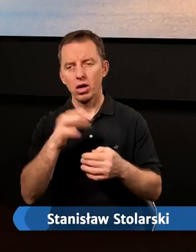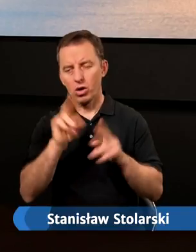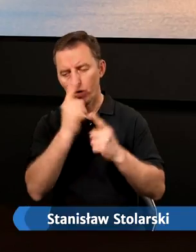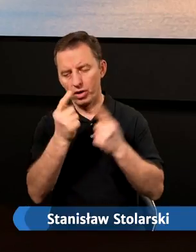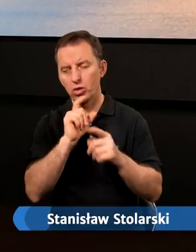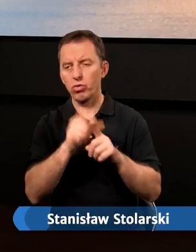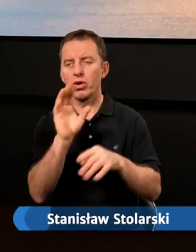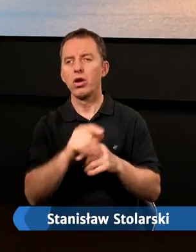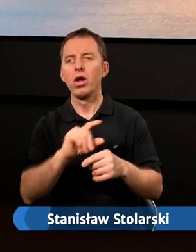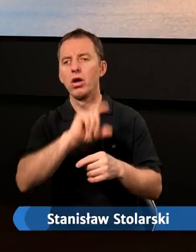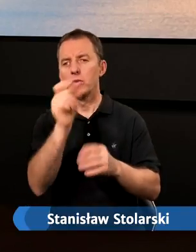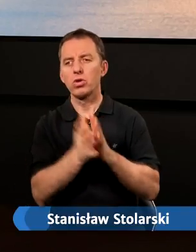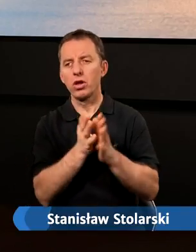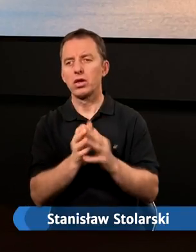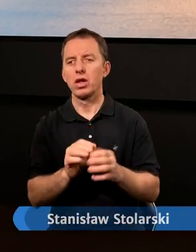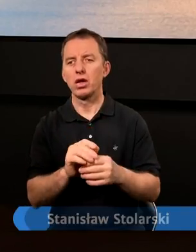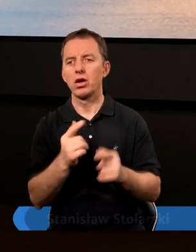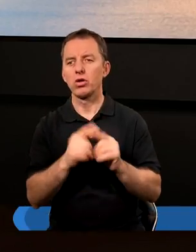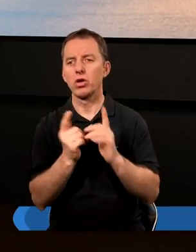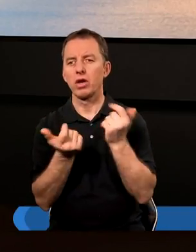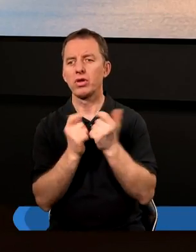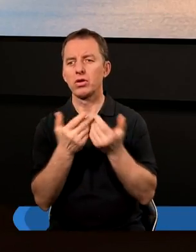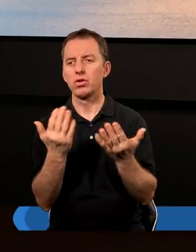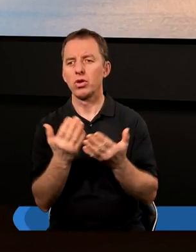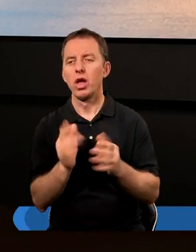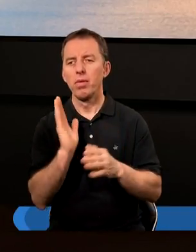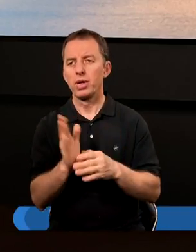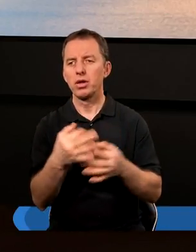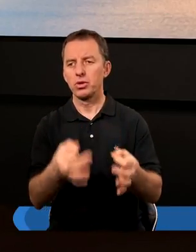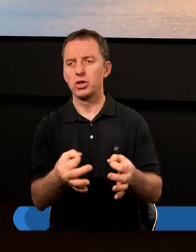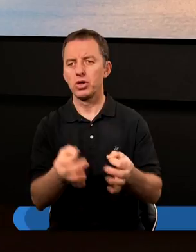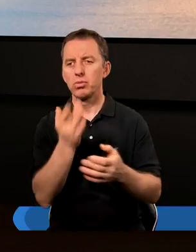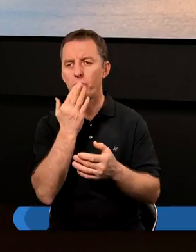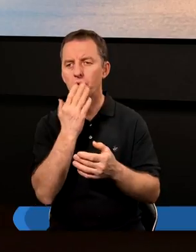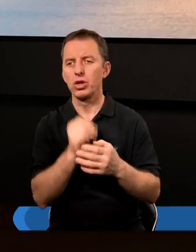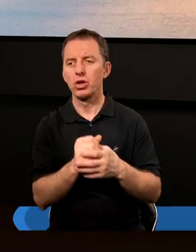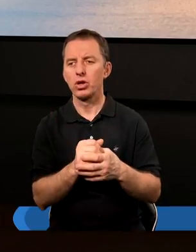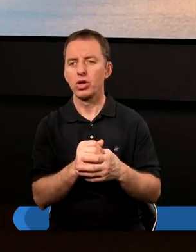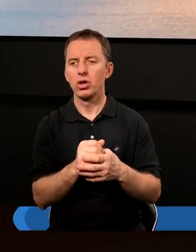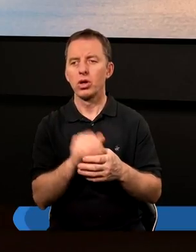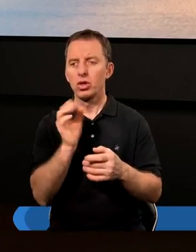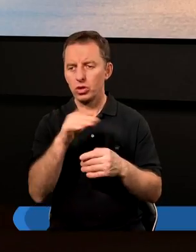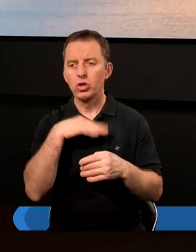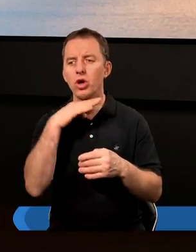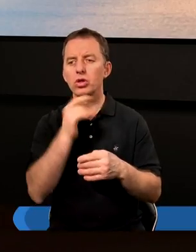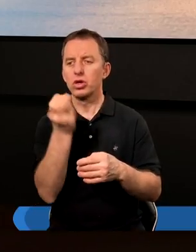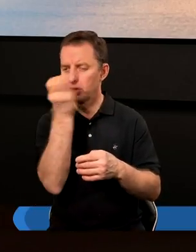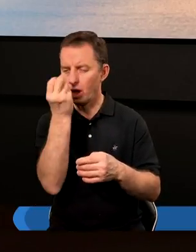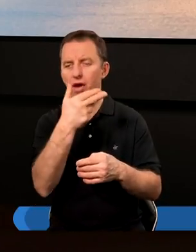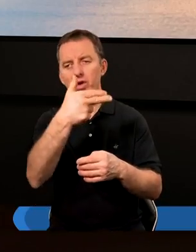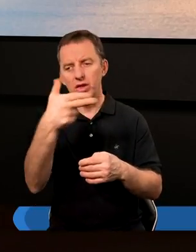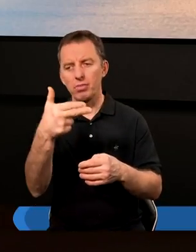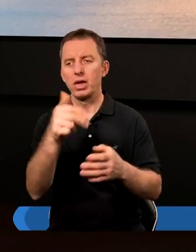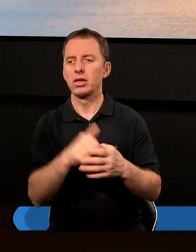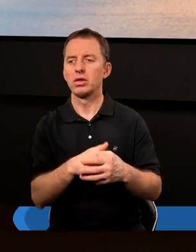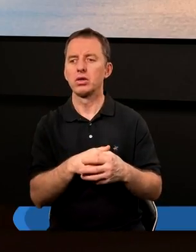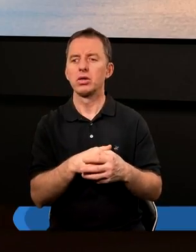Adwentystu Dnia Siódmego w Podkowie Leśnej. Będziemy dzisiaj mówili dosyć taki ciekawy temat.